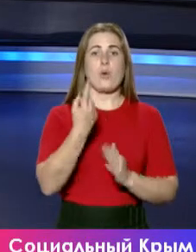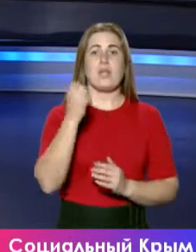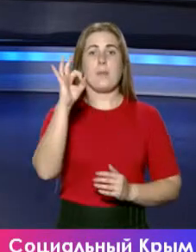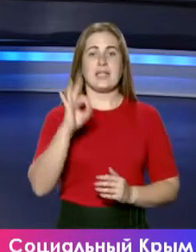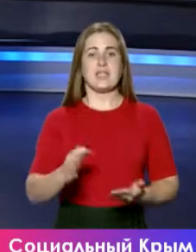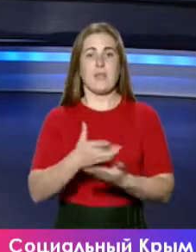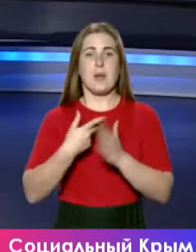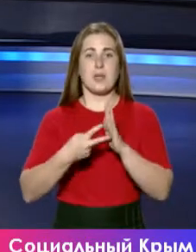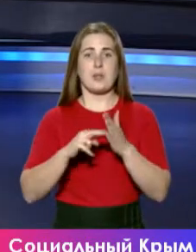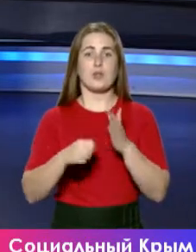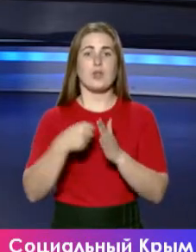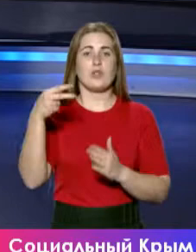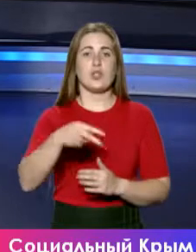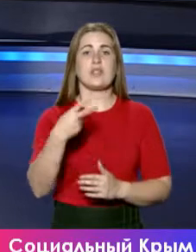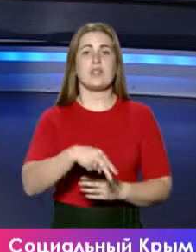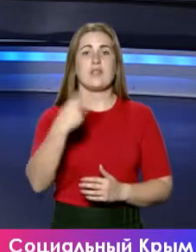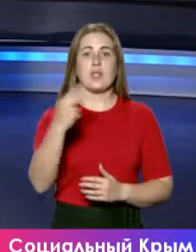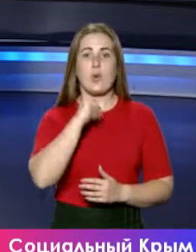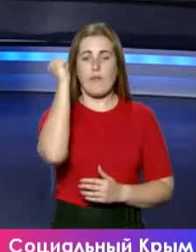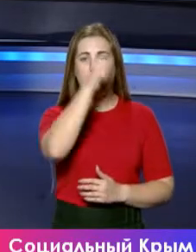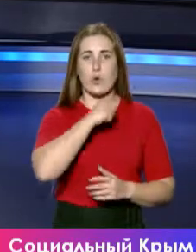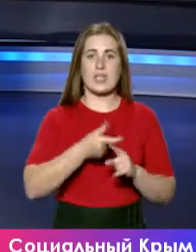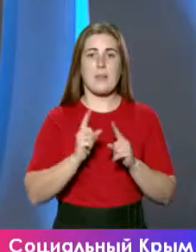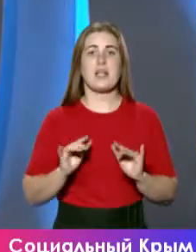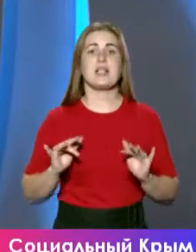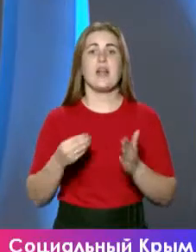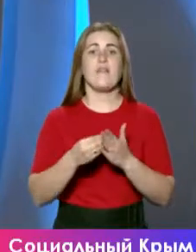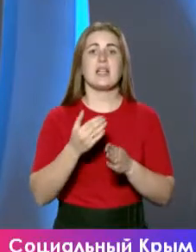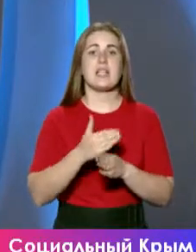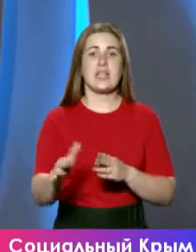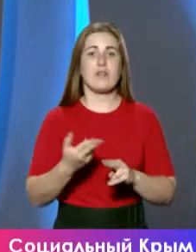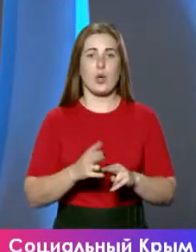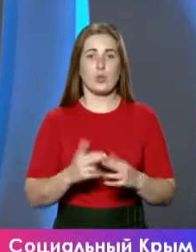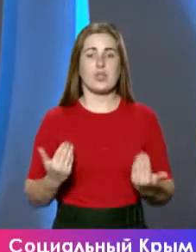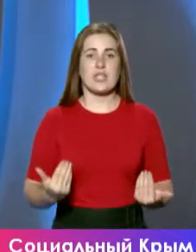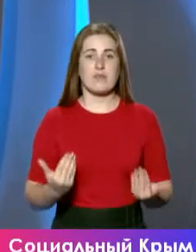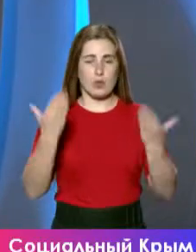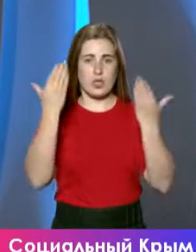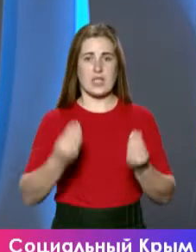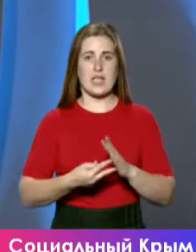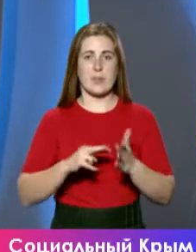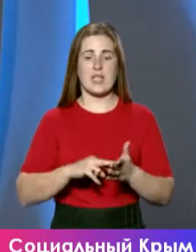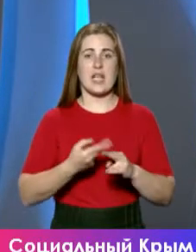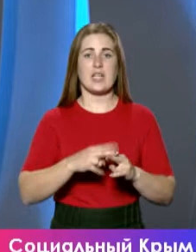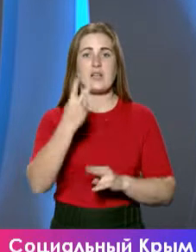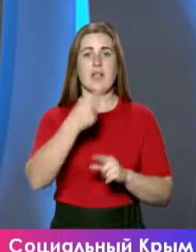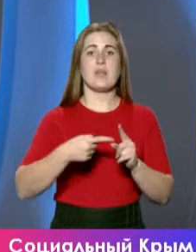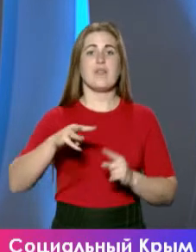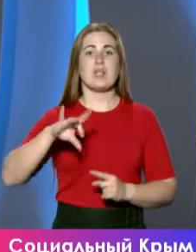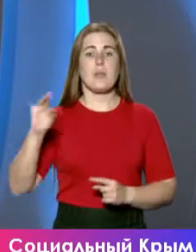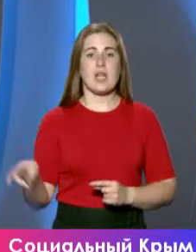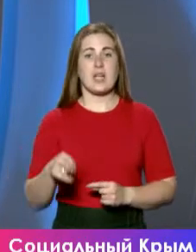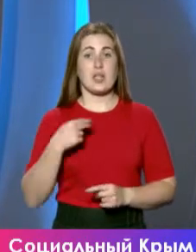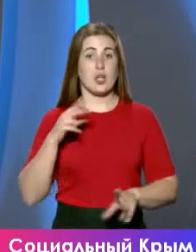планируем до 2022 года, но на самом деле финансирование, которое на сегодняшний день запланировано, это 20,5 миллиардов.